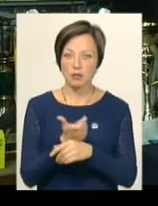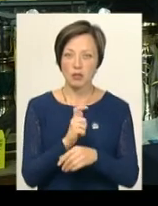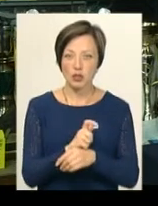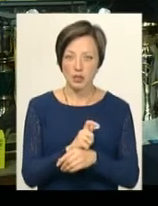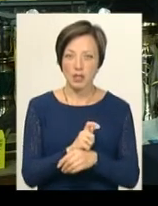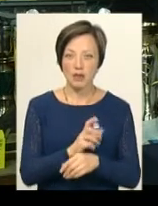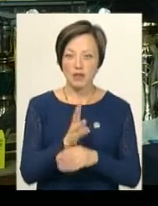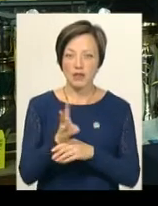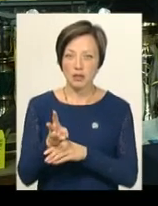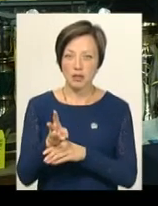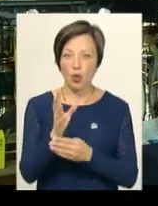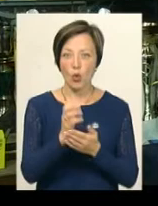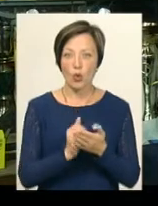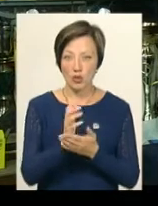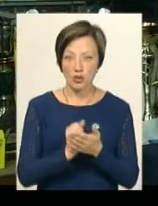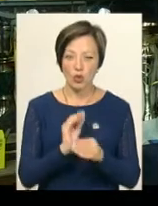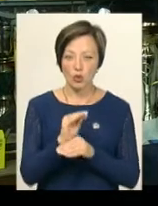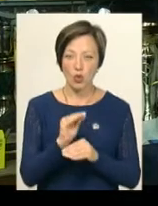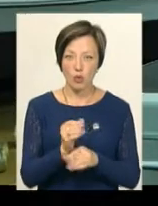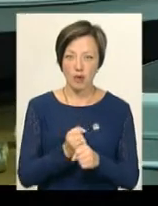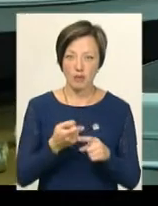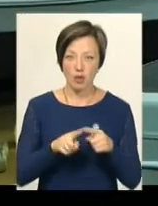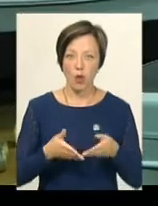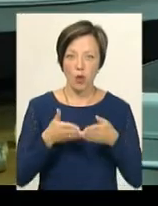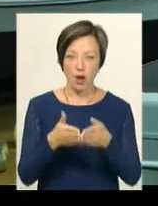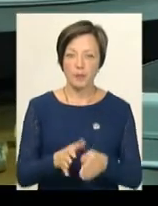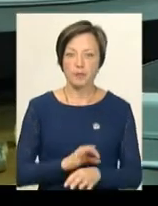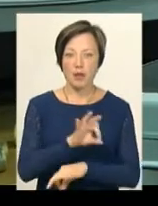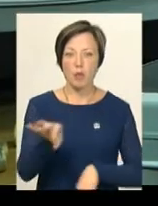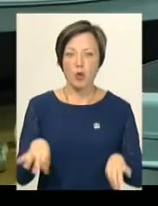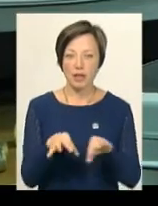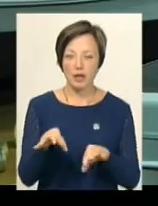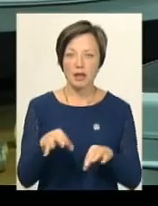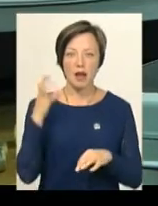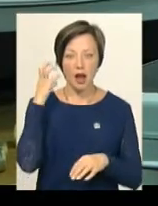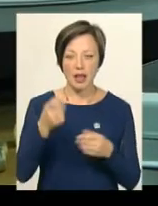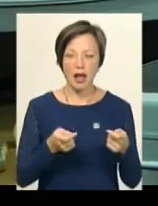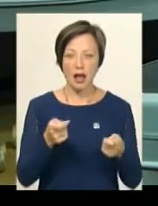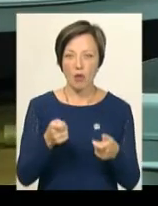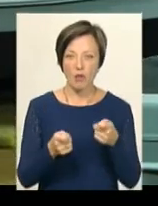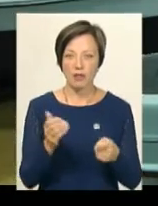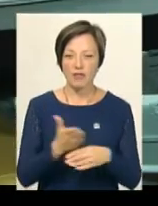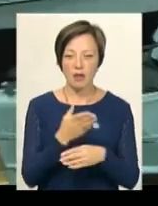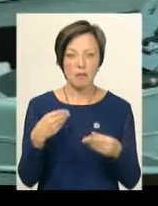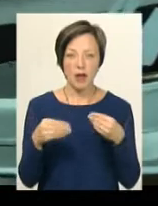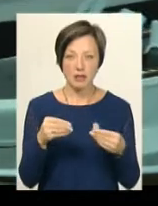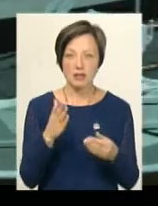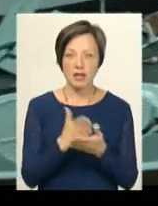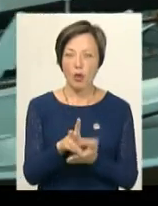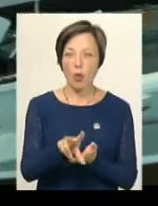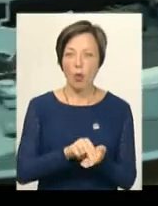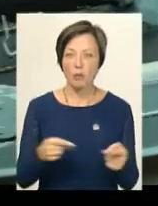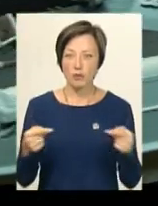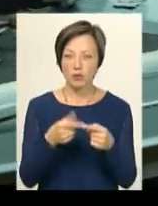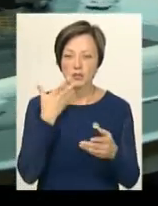-кадрів з відеохроніки, вже додоробляв цей корабль. Моделі шнельботів радіокеровані, виготовлені вони з пластику і є точними копіями